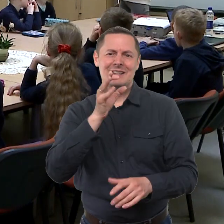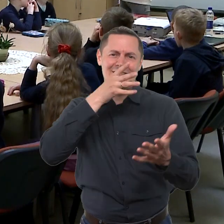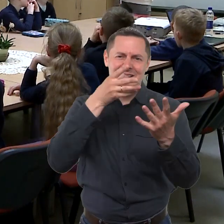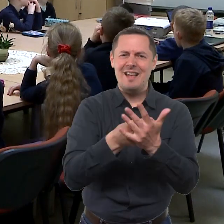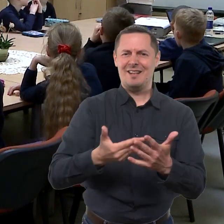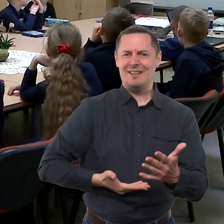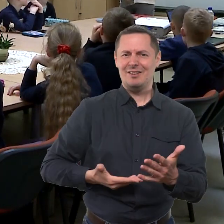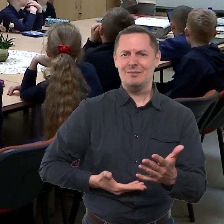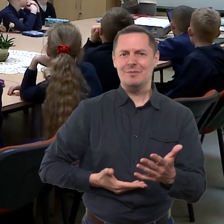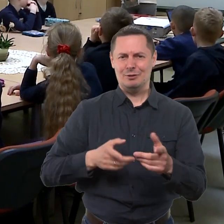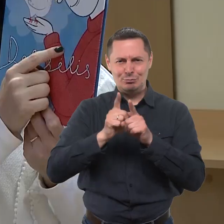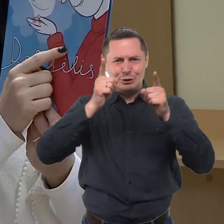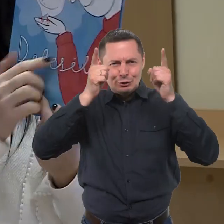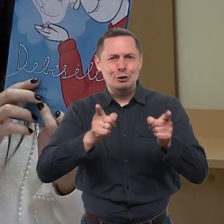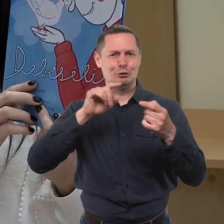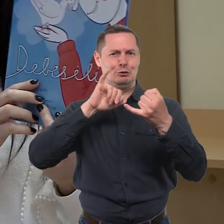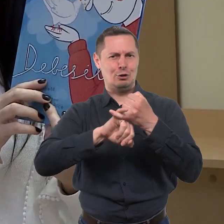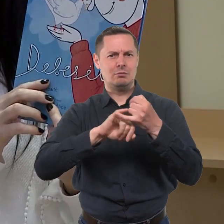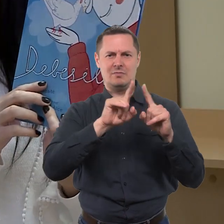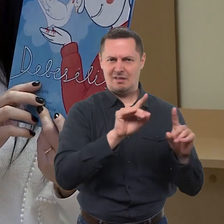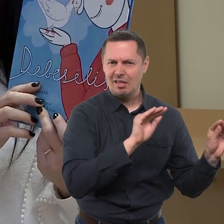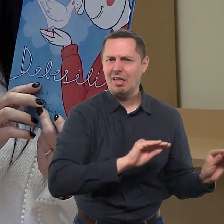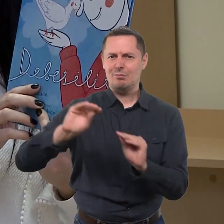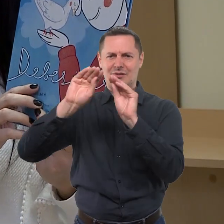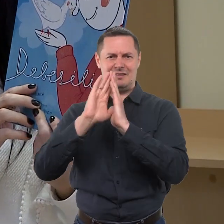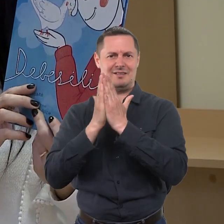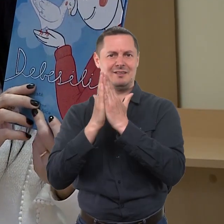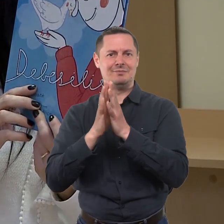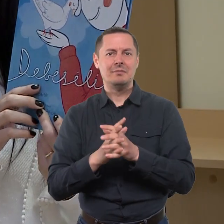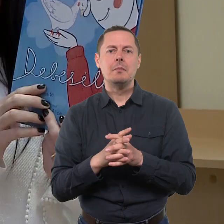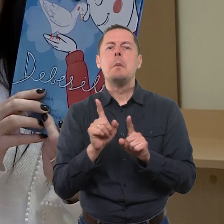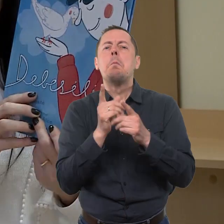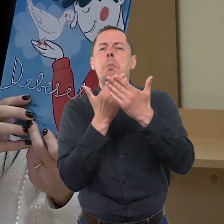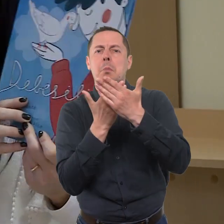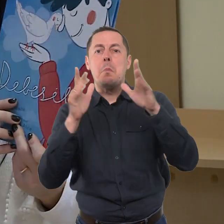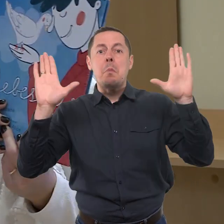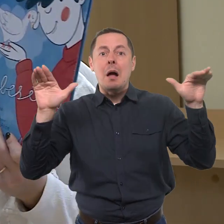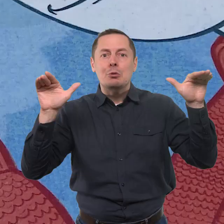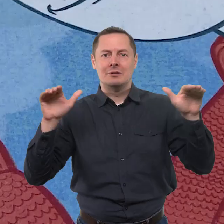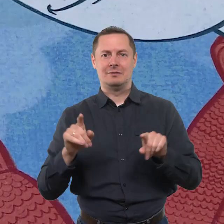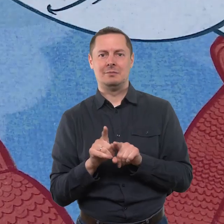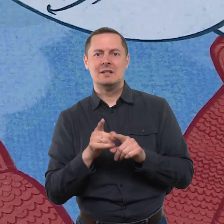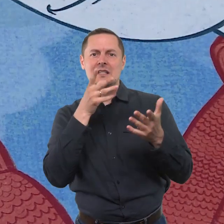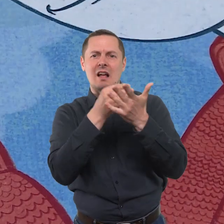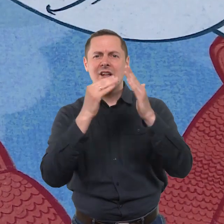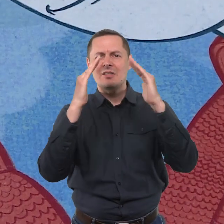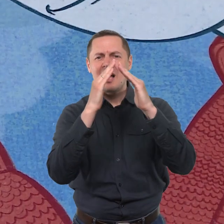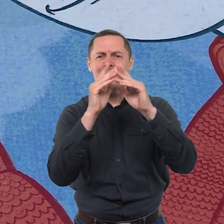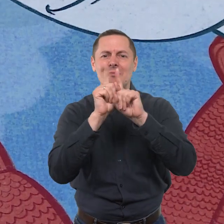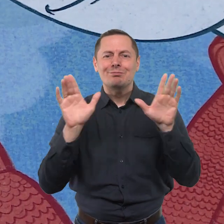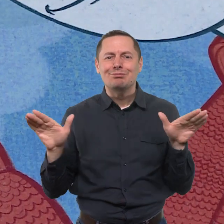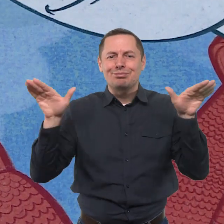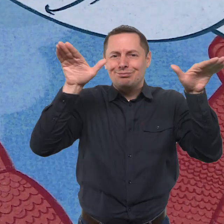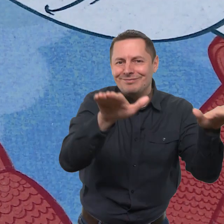jos gyvenime nutikus susyvykius. Štai pavyzdžiui, knygos debėsėlis herojus balandys gimė vieną kartą į jos namus atskridus